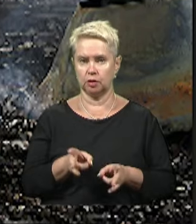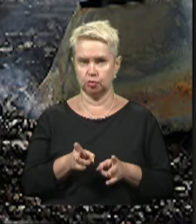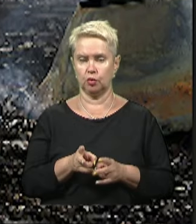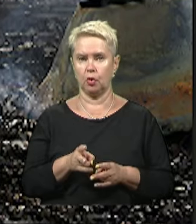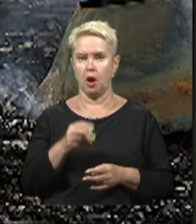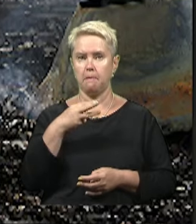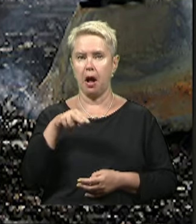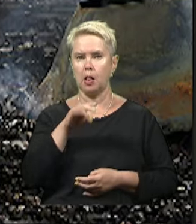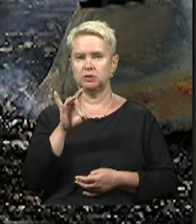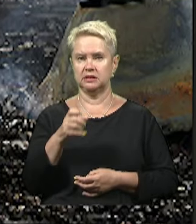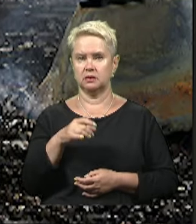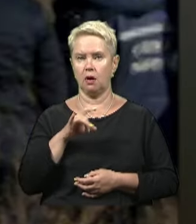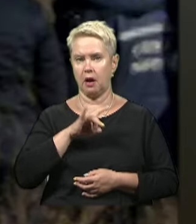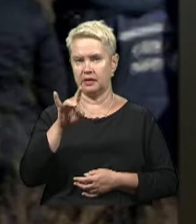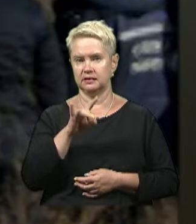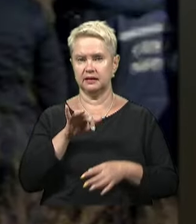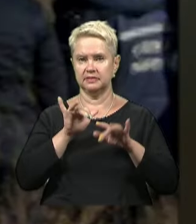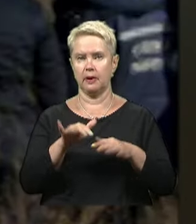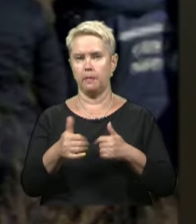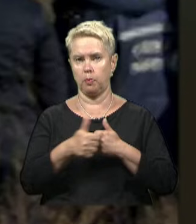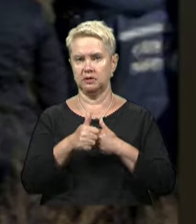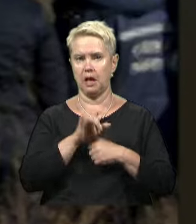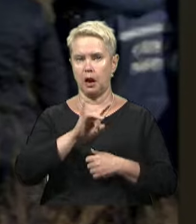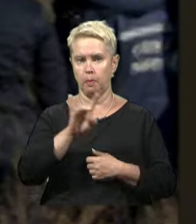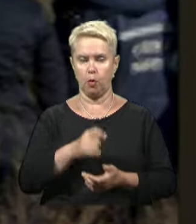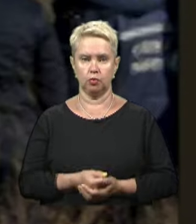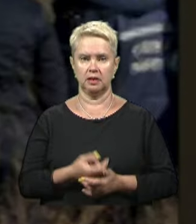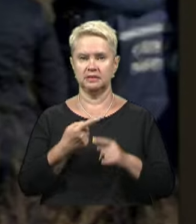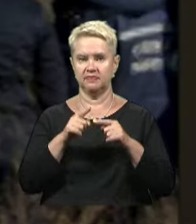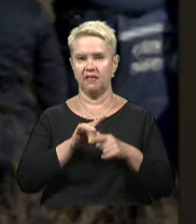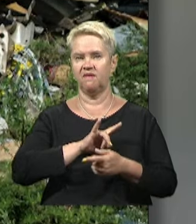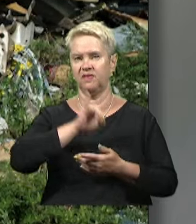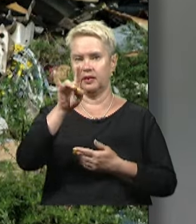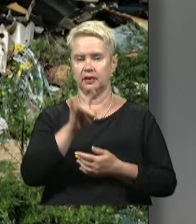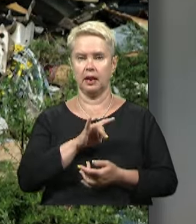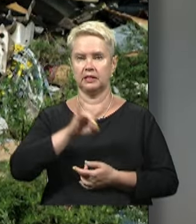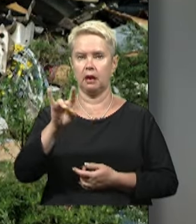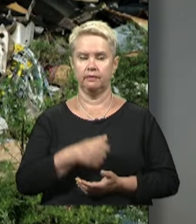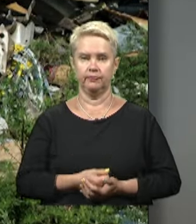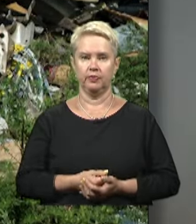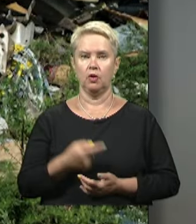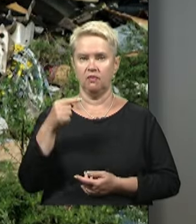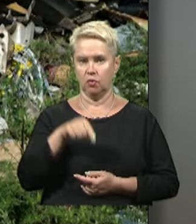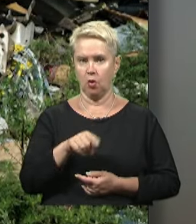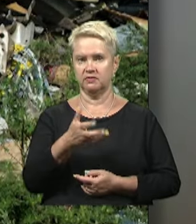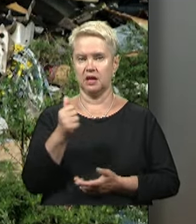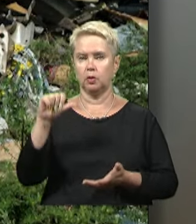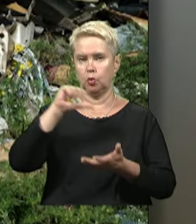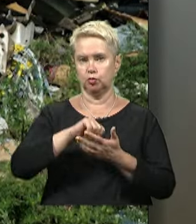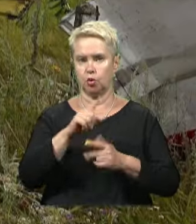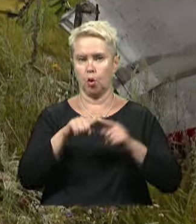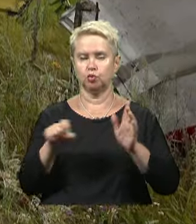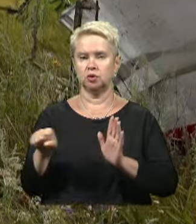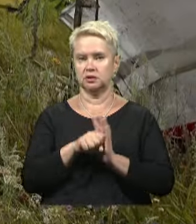малазійського рейсу. Захід відбувся поблизу аеропорту, звідки вилетів пасажирський літак. У ньому взяли участь